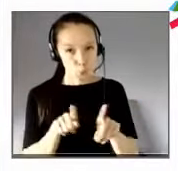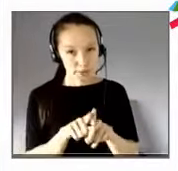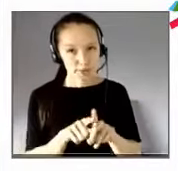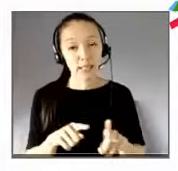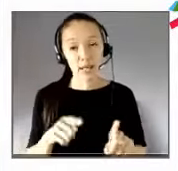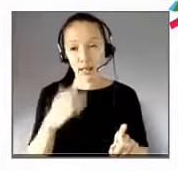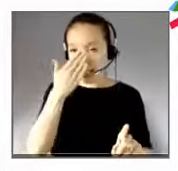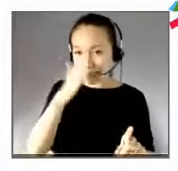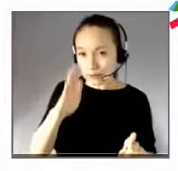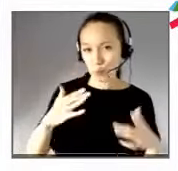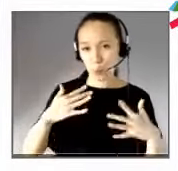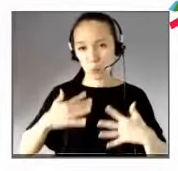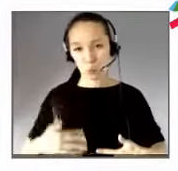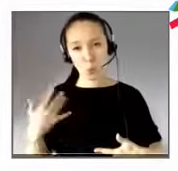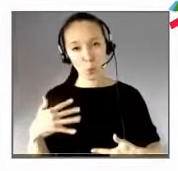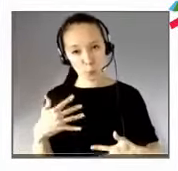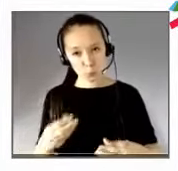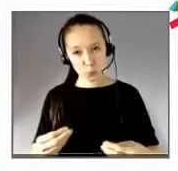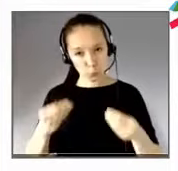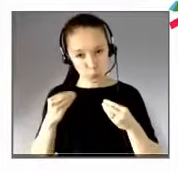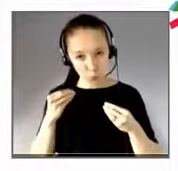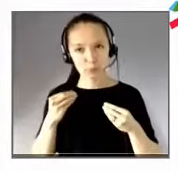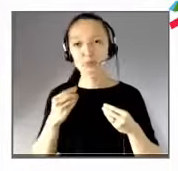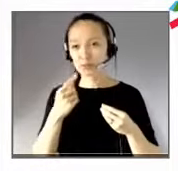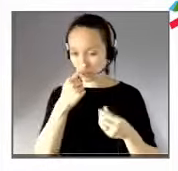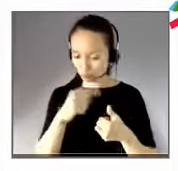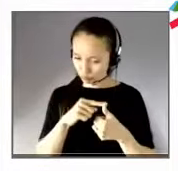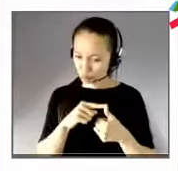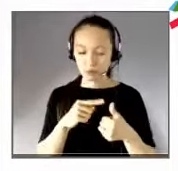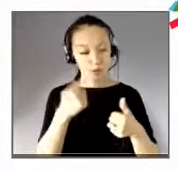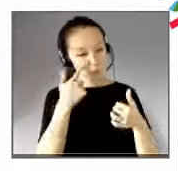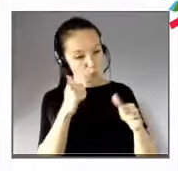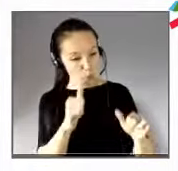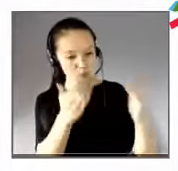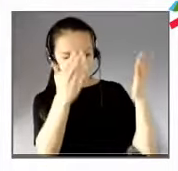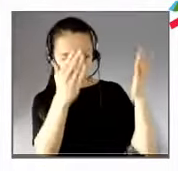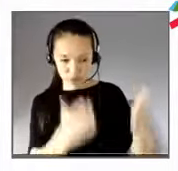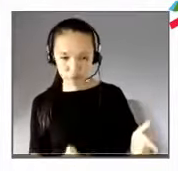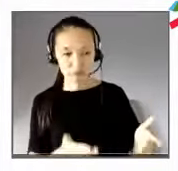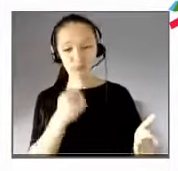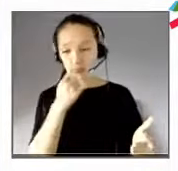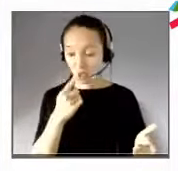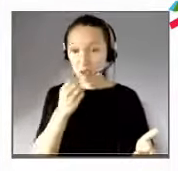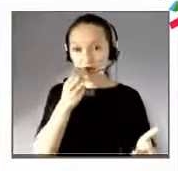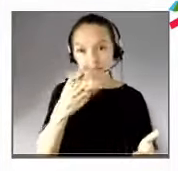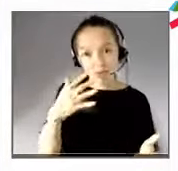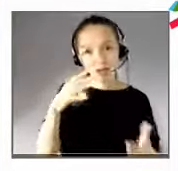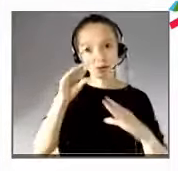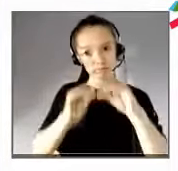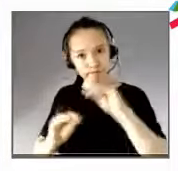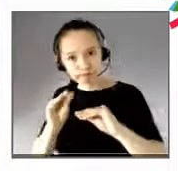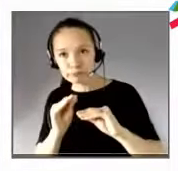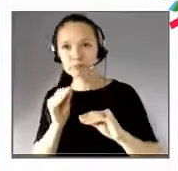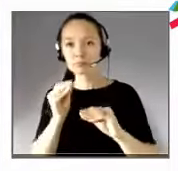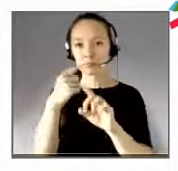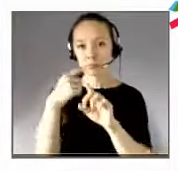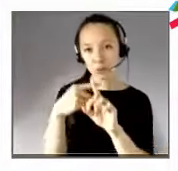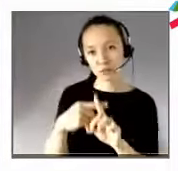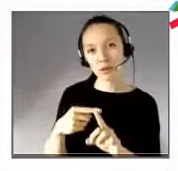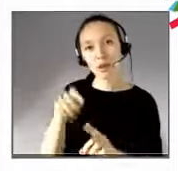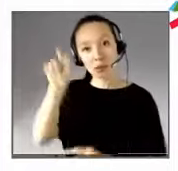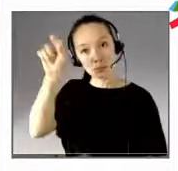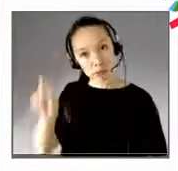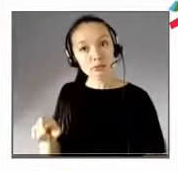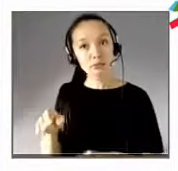certaines attitudes qui ont été vers la bienveillance et entre guillemets, on a découvert d'un coup que son collaborateur pouvait avoir une personne vulnérable,